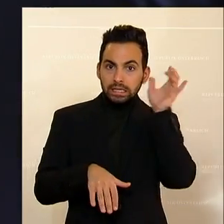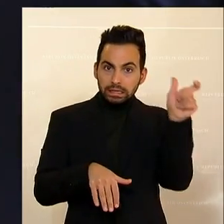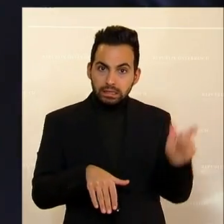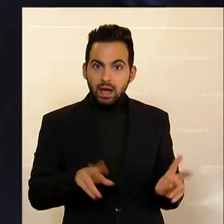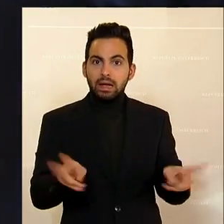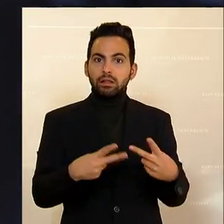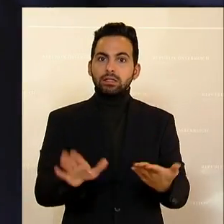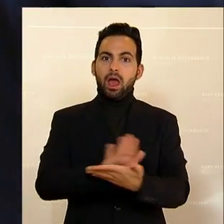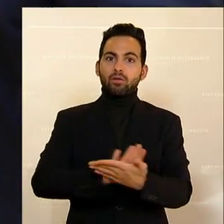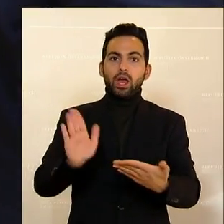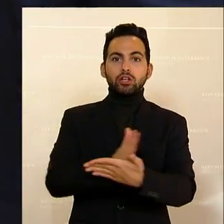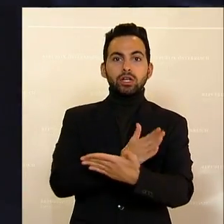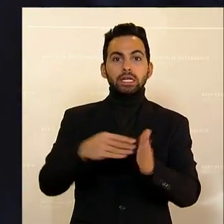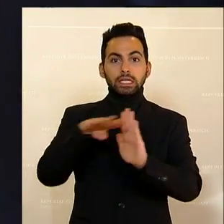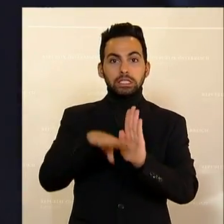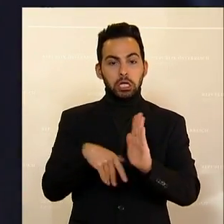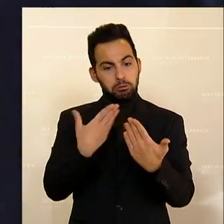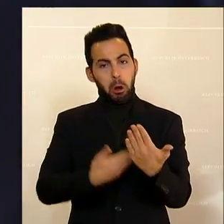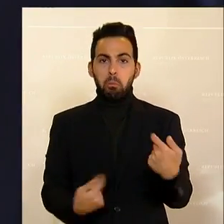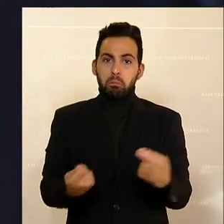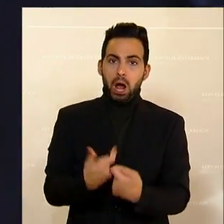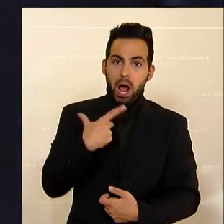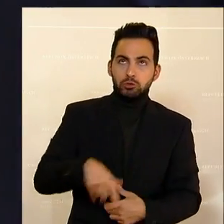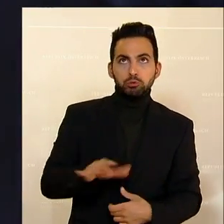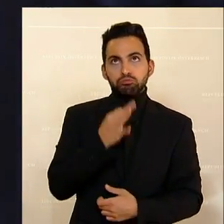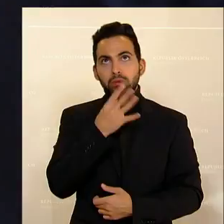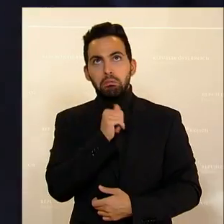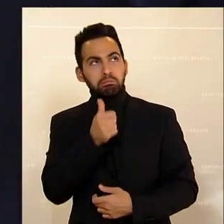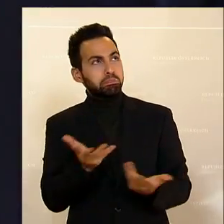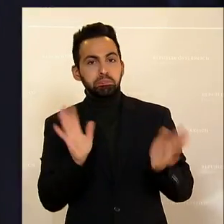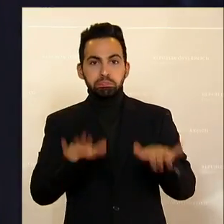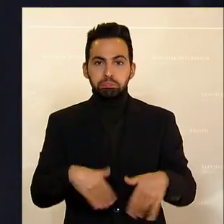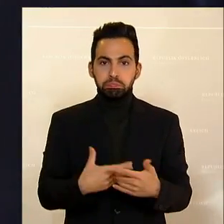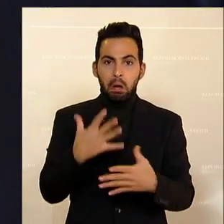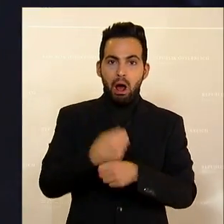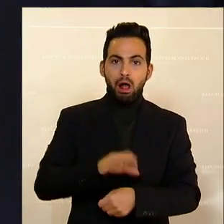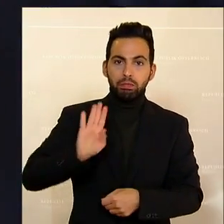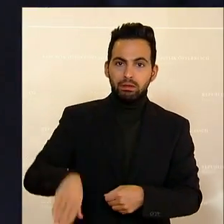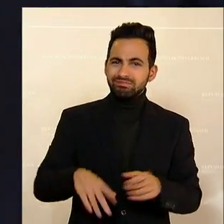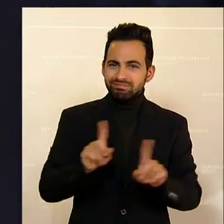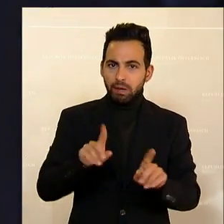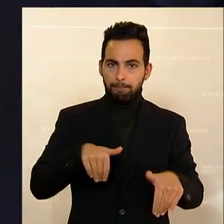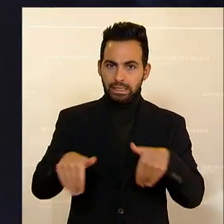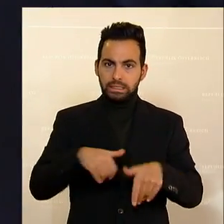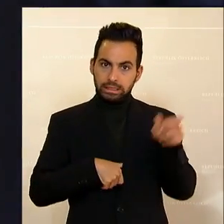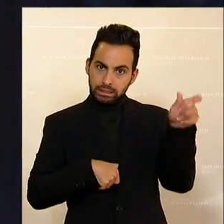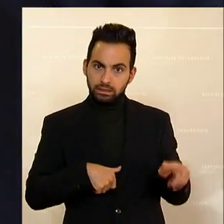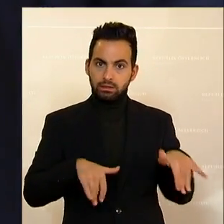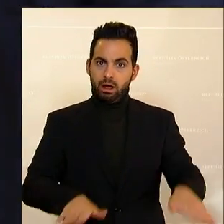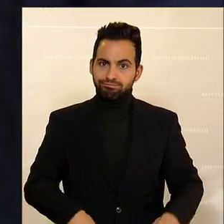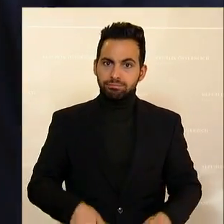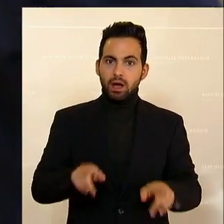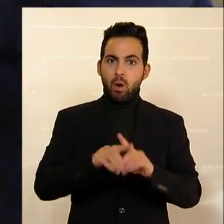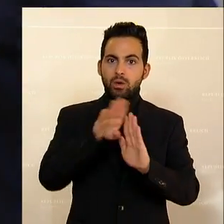entscheiden, ob das Gesetz mir passt oder nicht. Wenn es mir nicht passt, hole ich es nicht ein. sondern eine Ministerin hat die